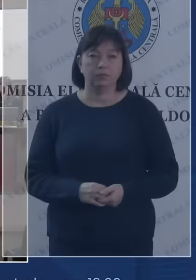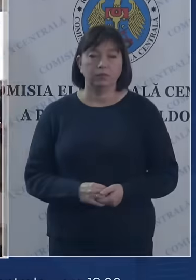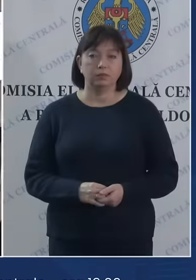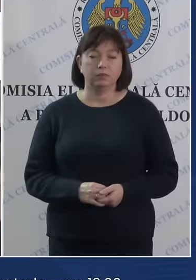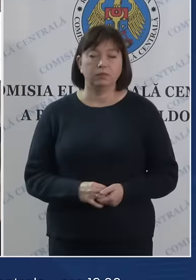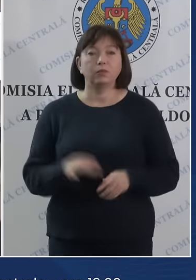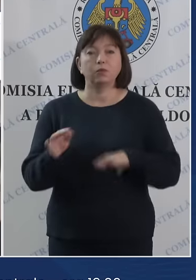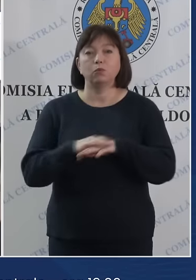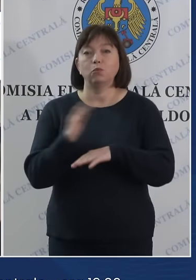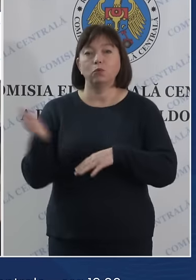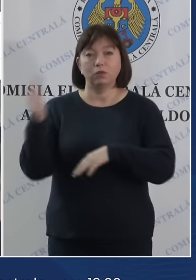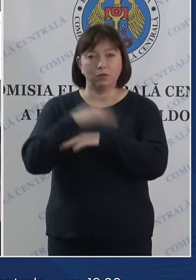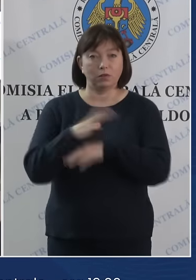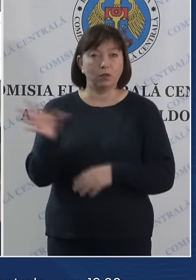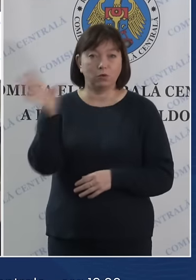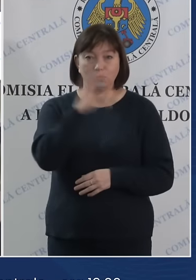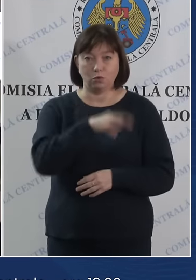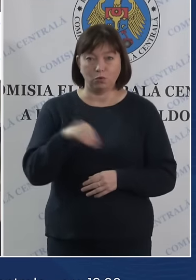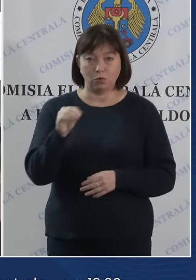Bună seara tuturor!